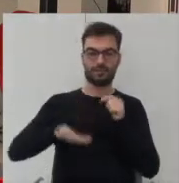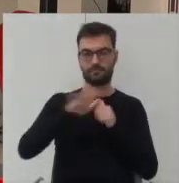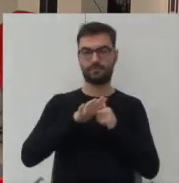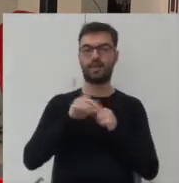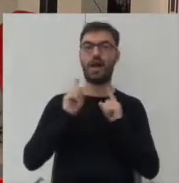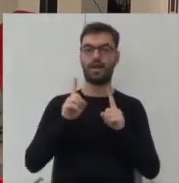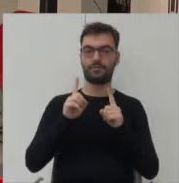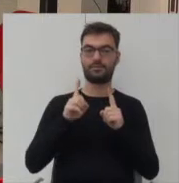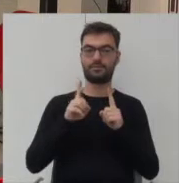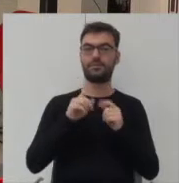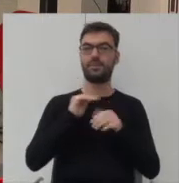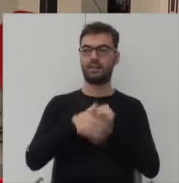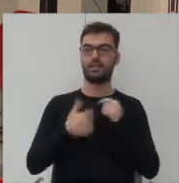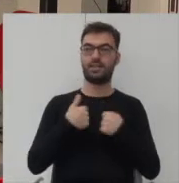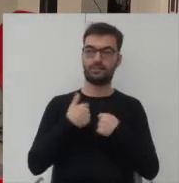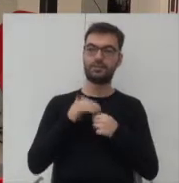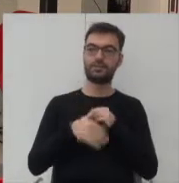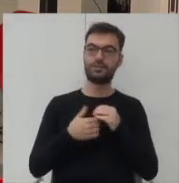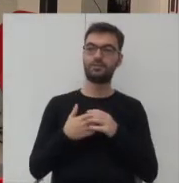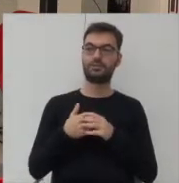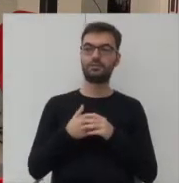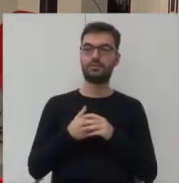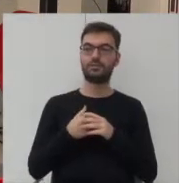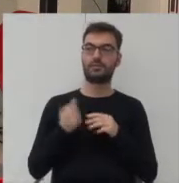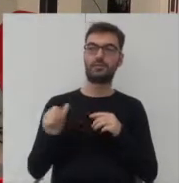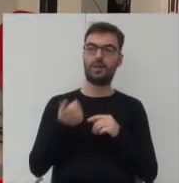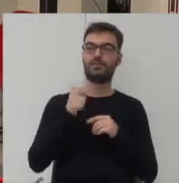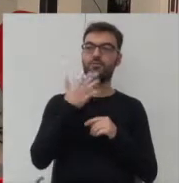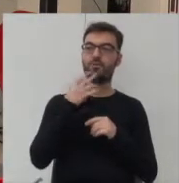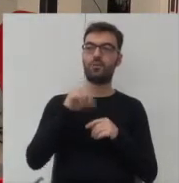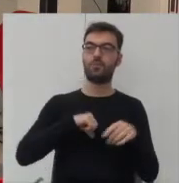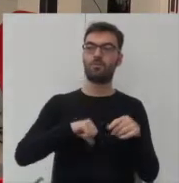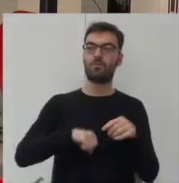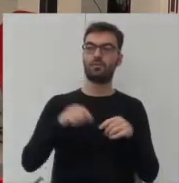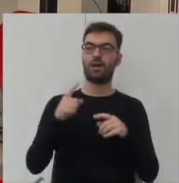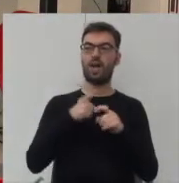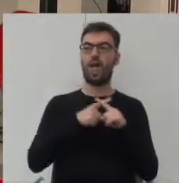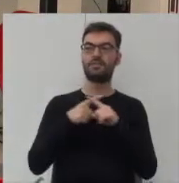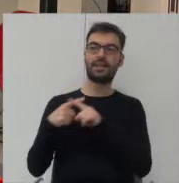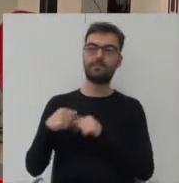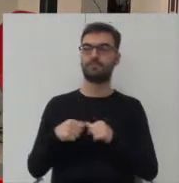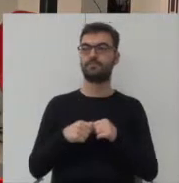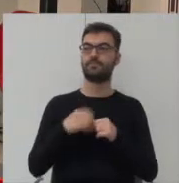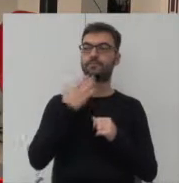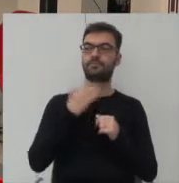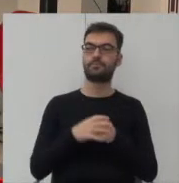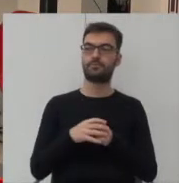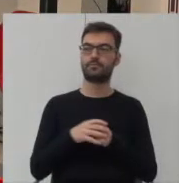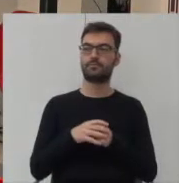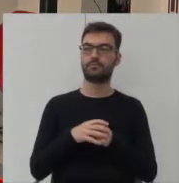Ale na szczęście dla mnie pierwsze, co powiedział burmistrz Amsterdamu, wiceburmistrz Amsterdamu powiedział, że